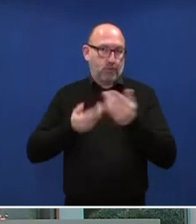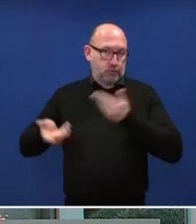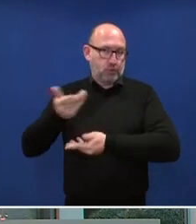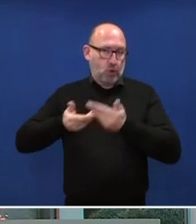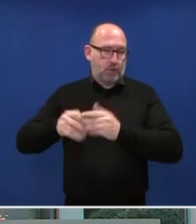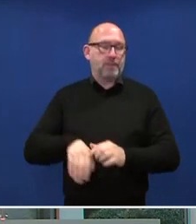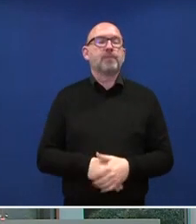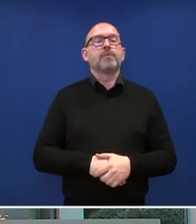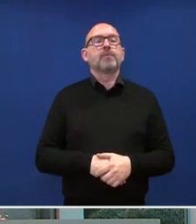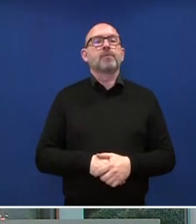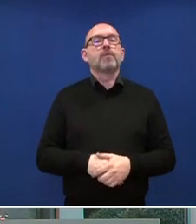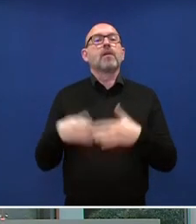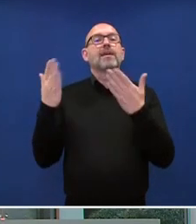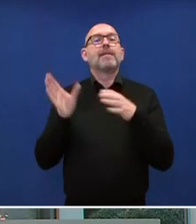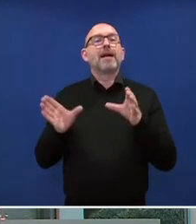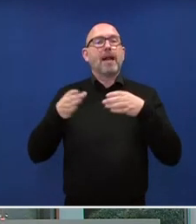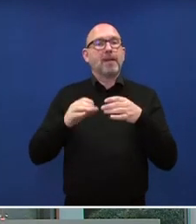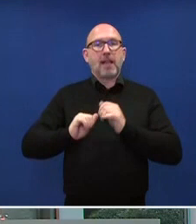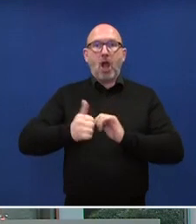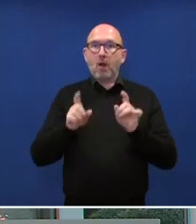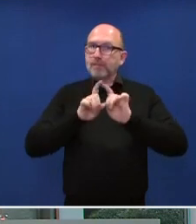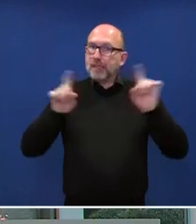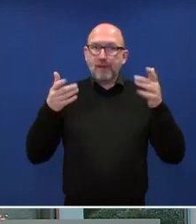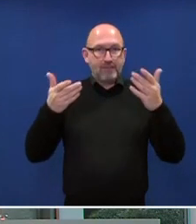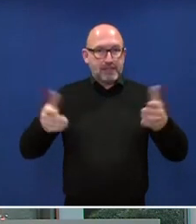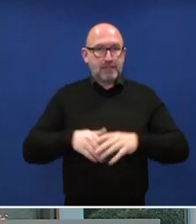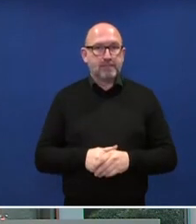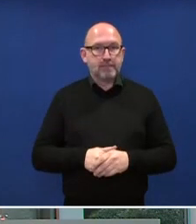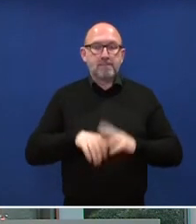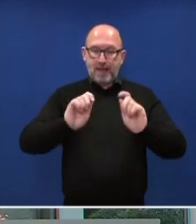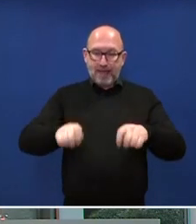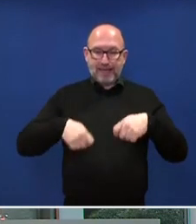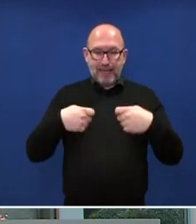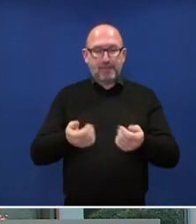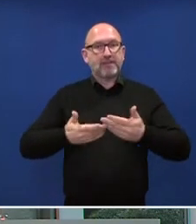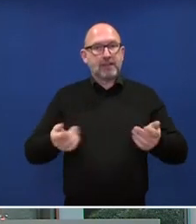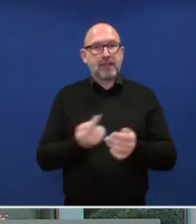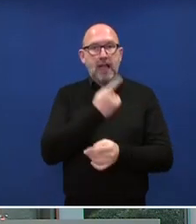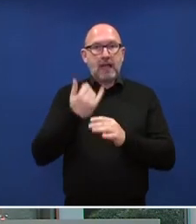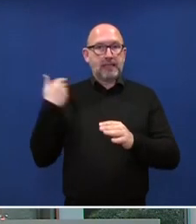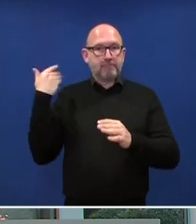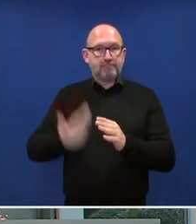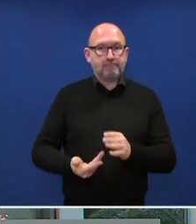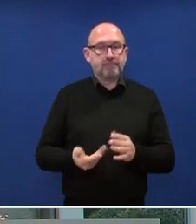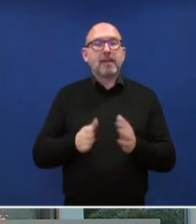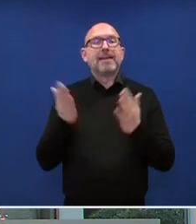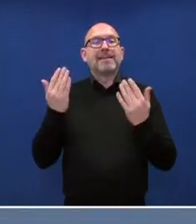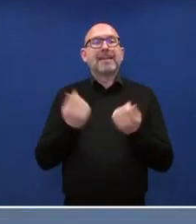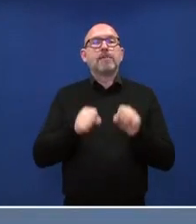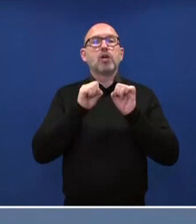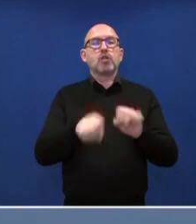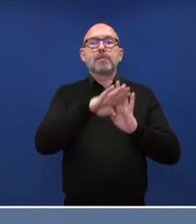Das Klimakabinett zog vor allem eine Bilanz rund ein Jahr nach dem Beschluss Klimaschutzprogramms 2030.